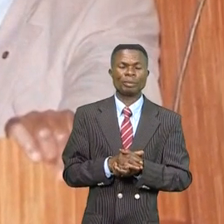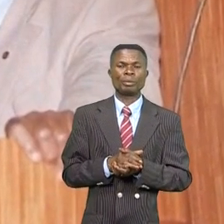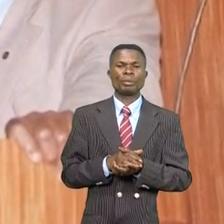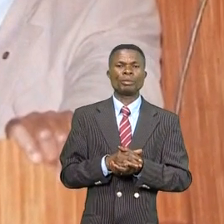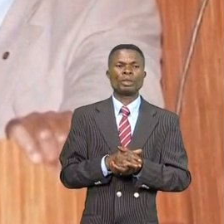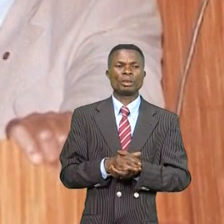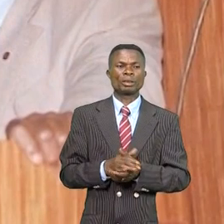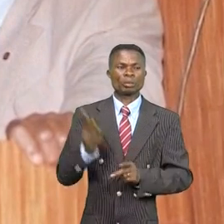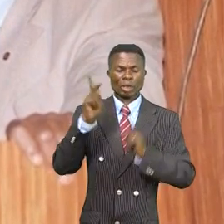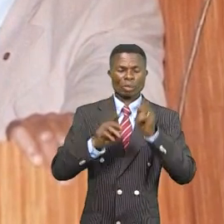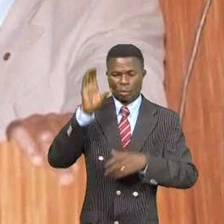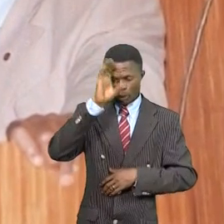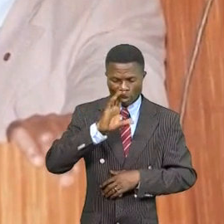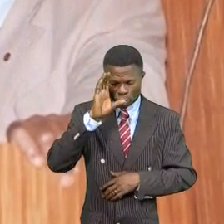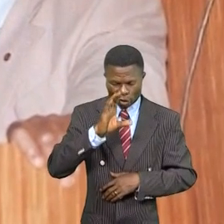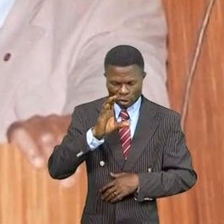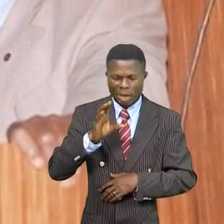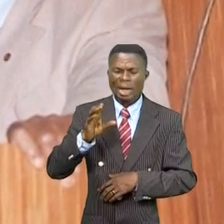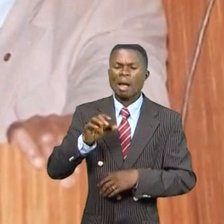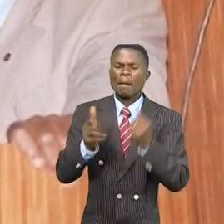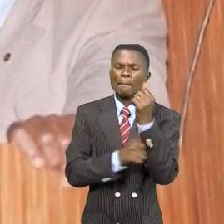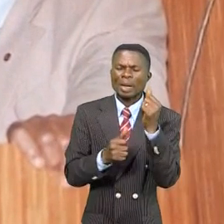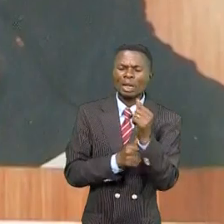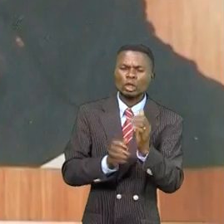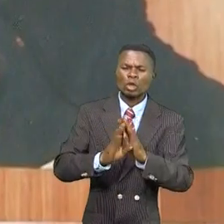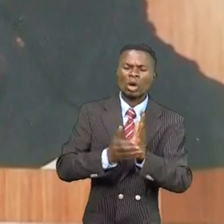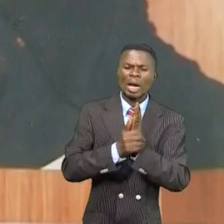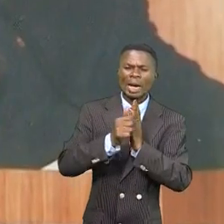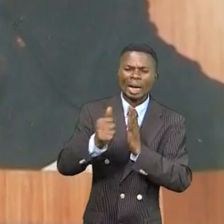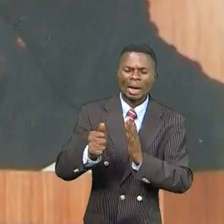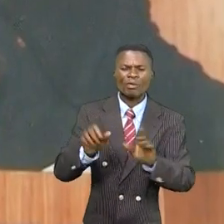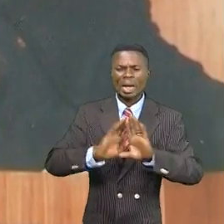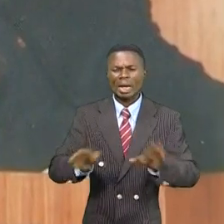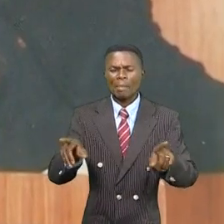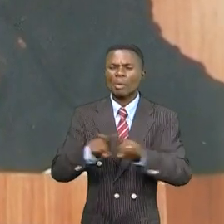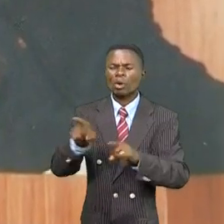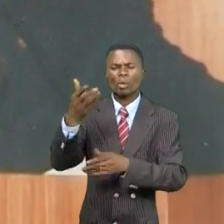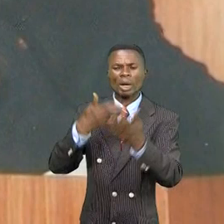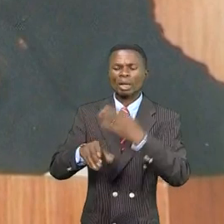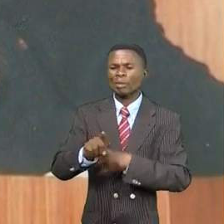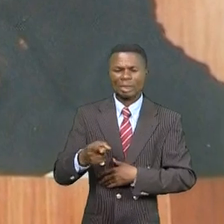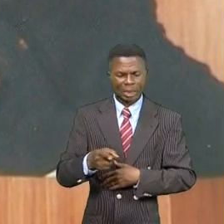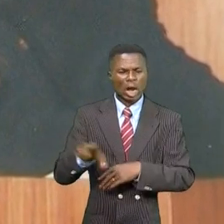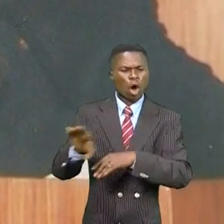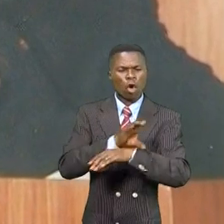population recherche ce qu'il était présent sur tout ce qui se passait il était témoin du siècle qui passait